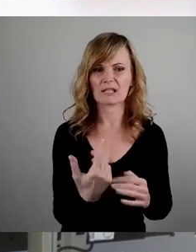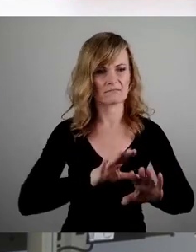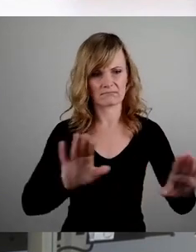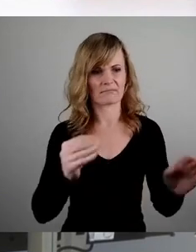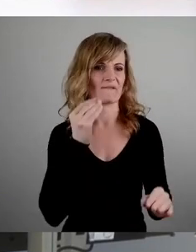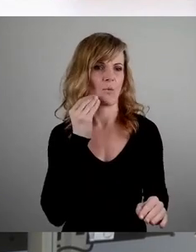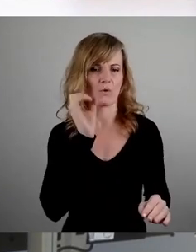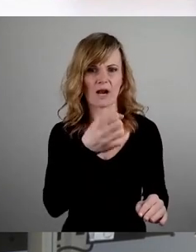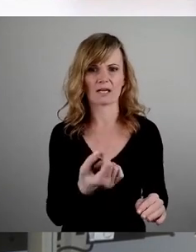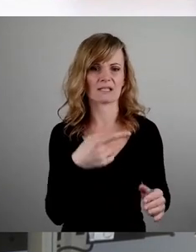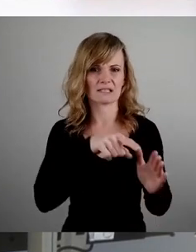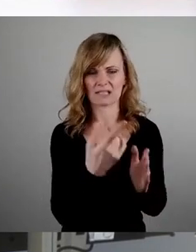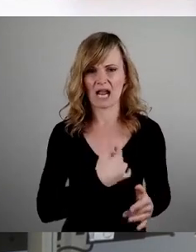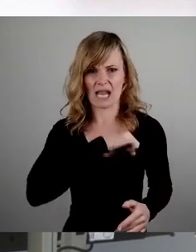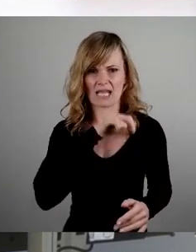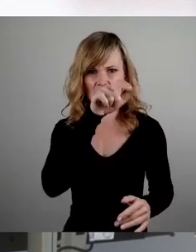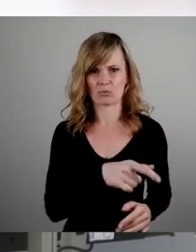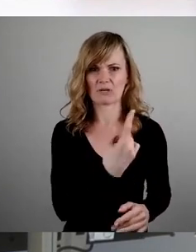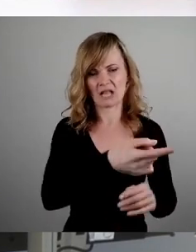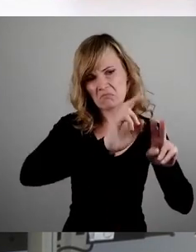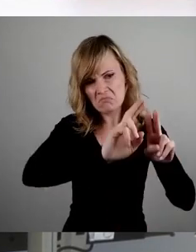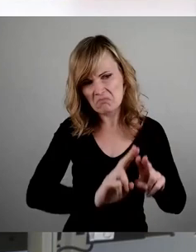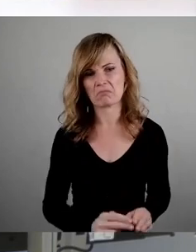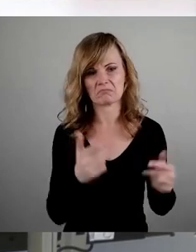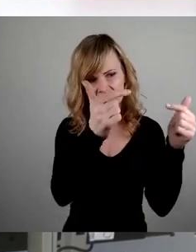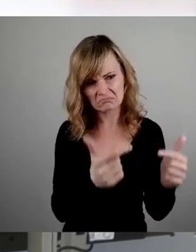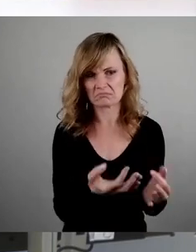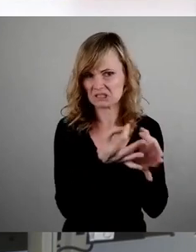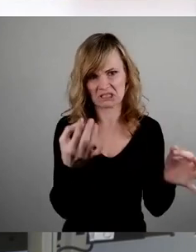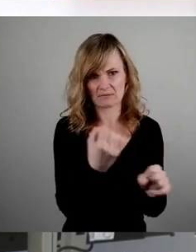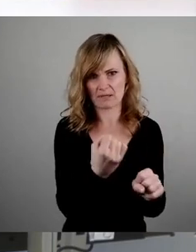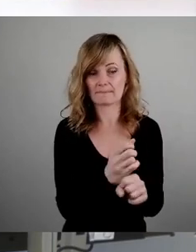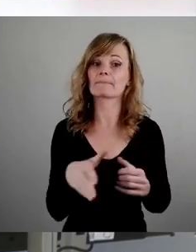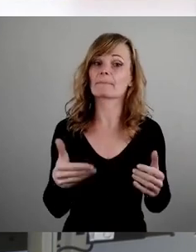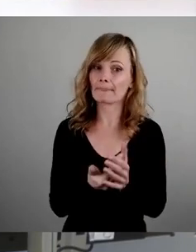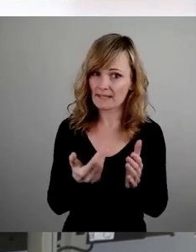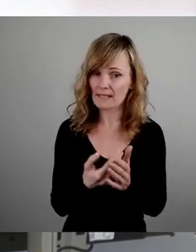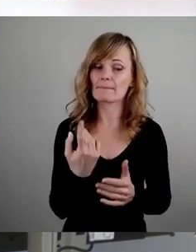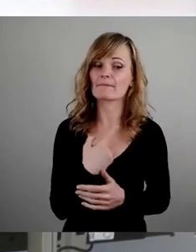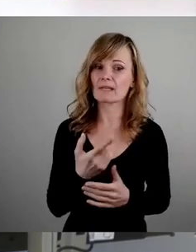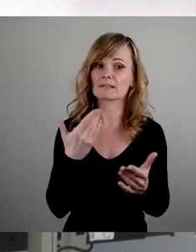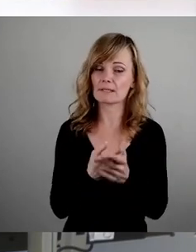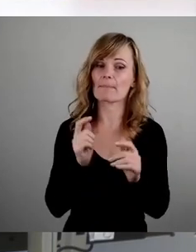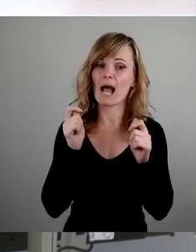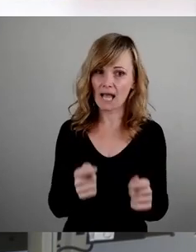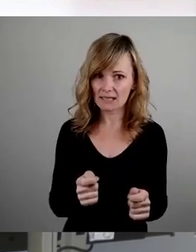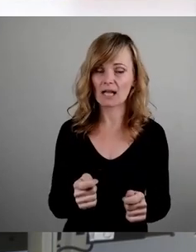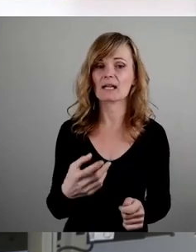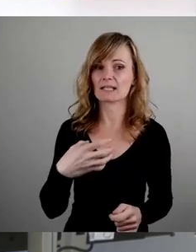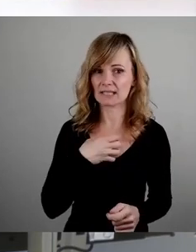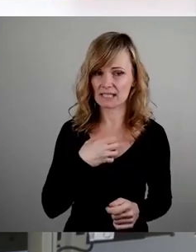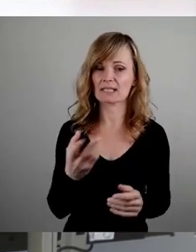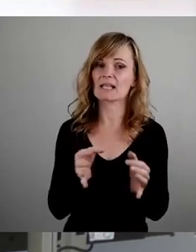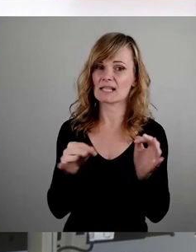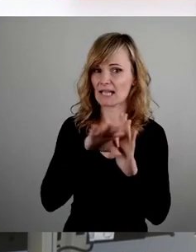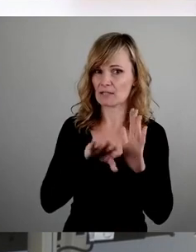EigentümerInnen nicht für die Instandhaltung sorgen. Deswegen, wir werden dem Antrag, dass wir in Dresden eine Sachsung auf den Weg